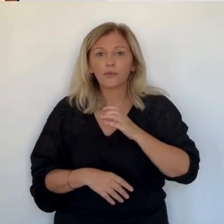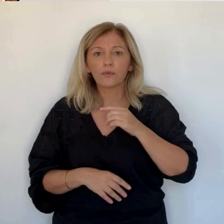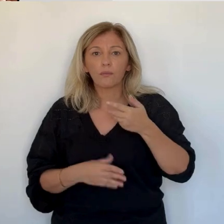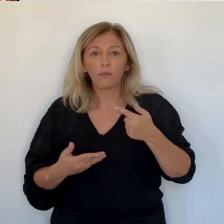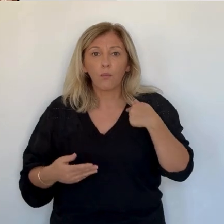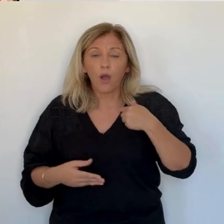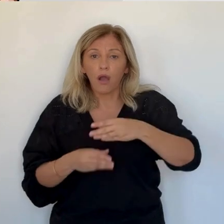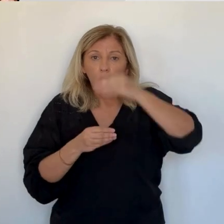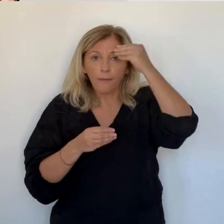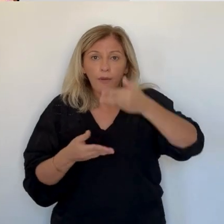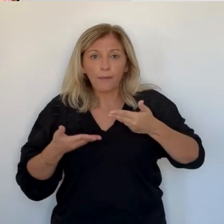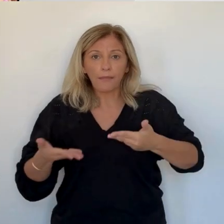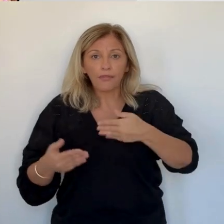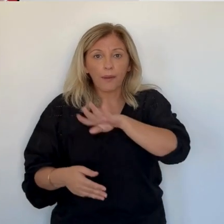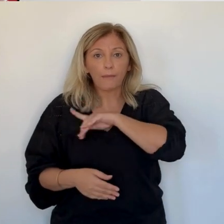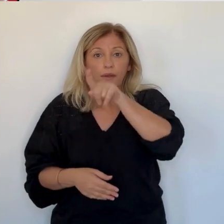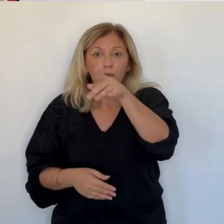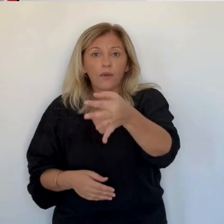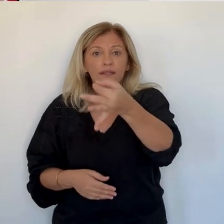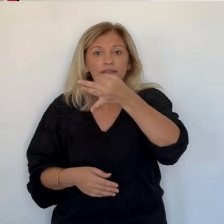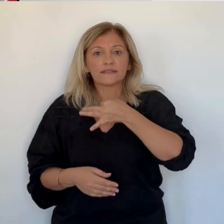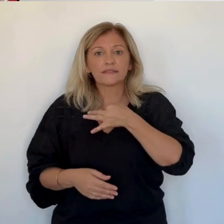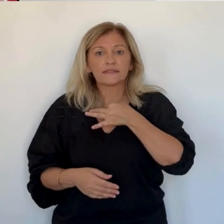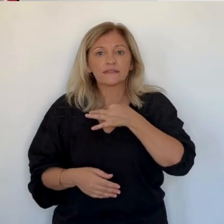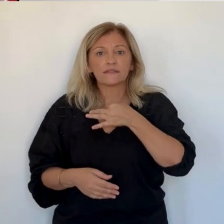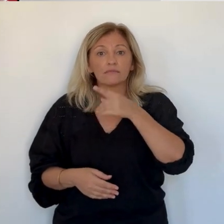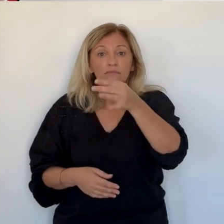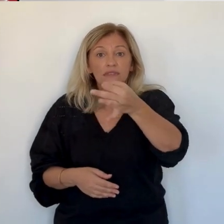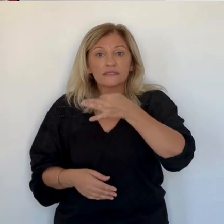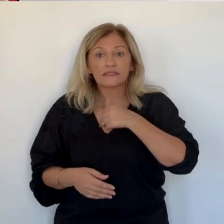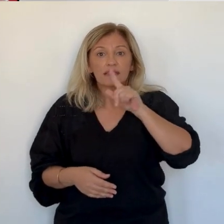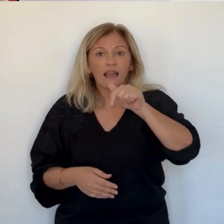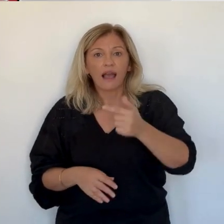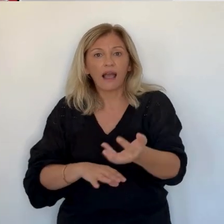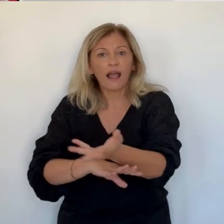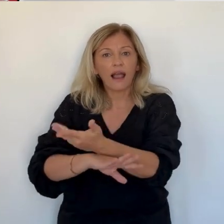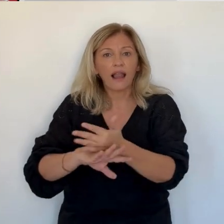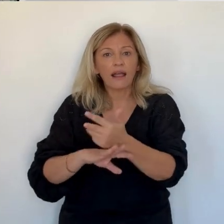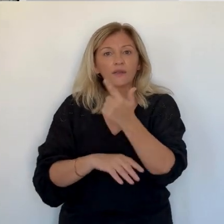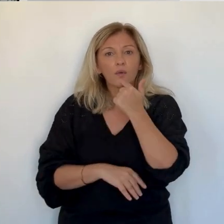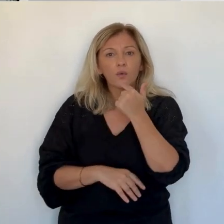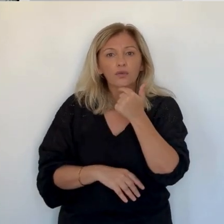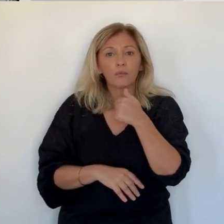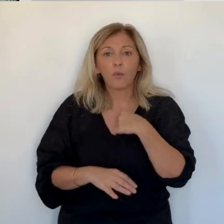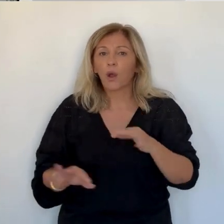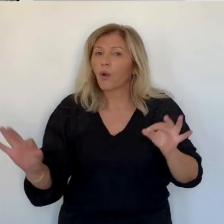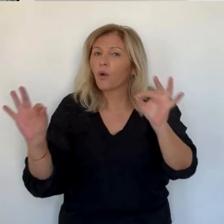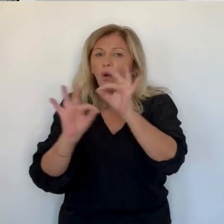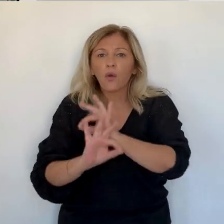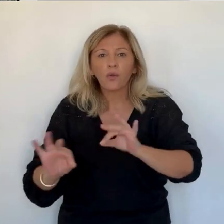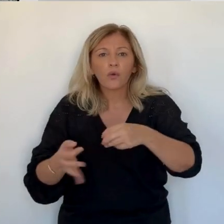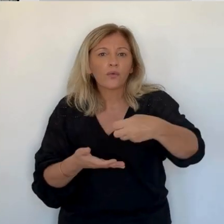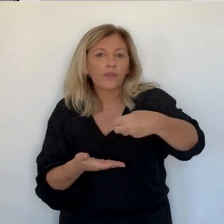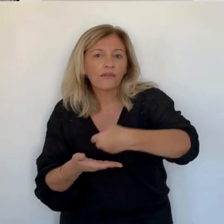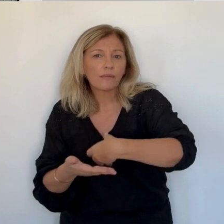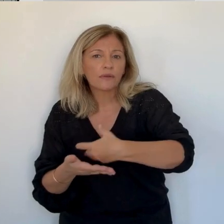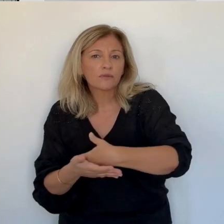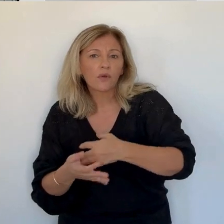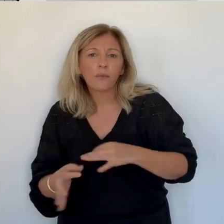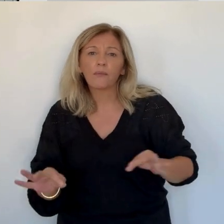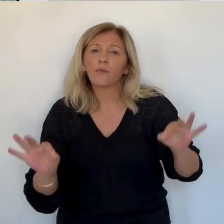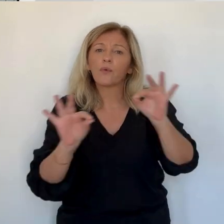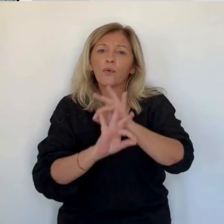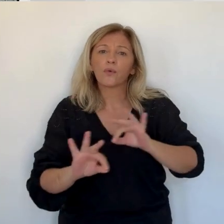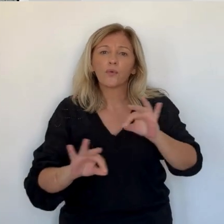Et il n'a pas été question de reporter les rencontres avec les équipes de Paris ou Valenciennes. Écoutez, vous me l'apprenez, non, j'ai rien